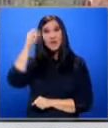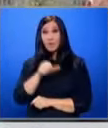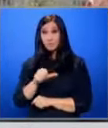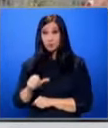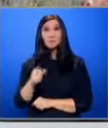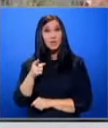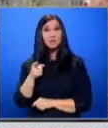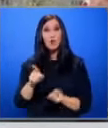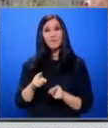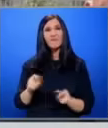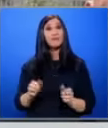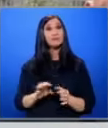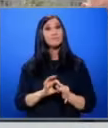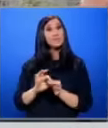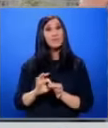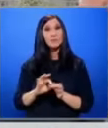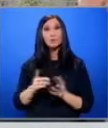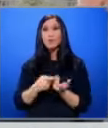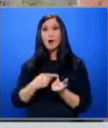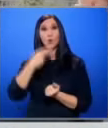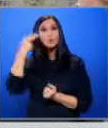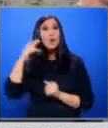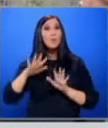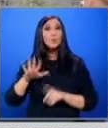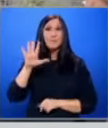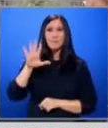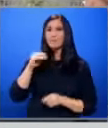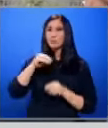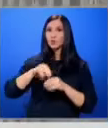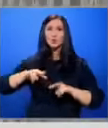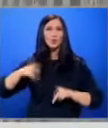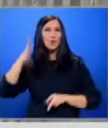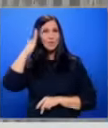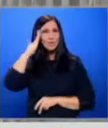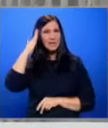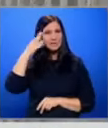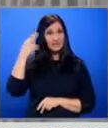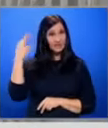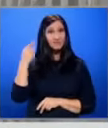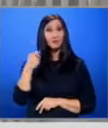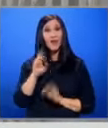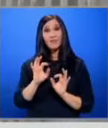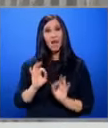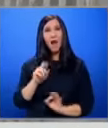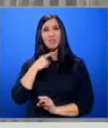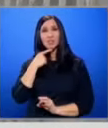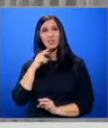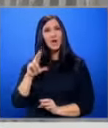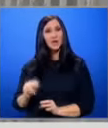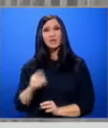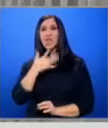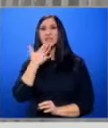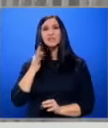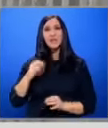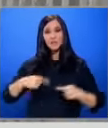която ще се управлява съвместно от няколко институции Поне пети институции, включително други министърства Това е така наречения златен геол